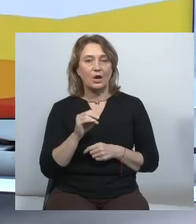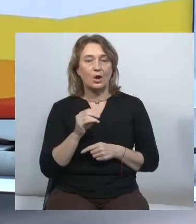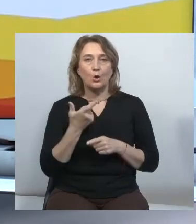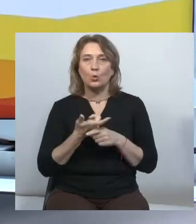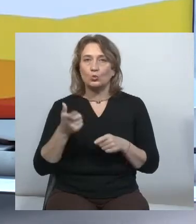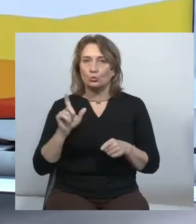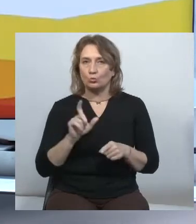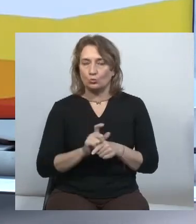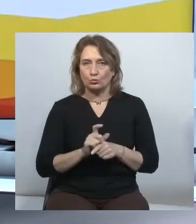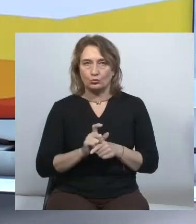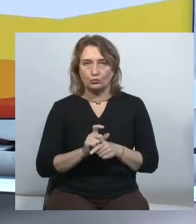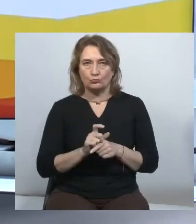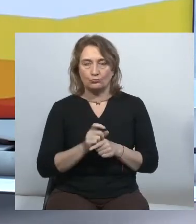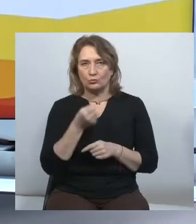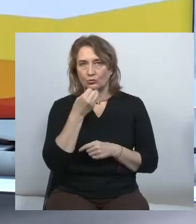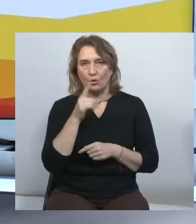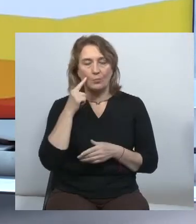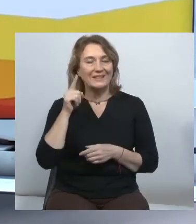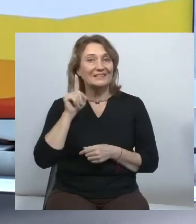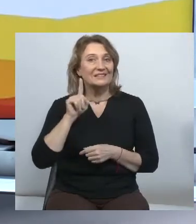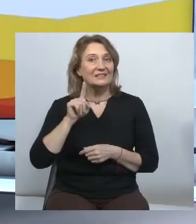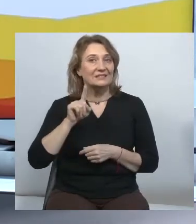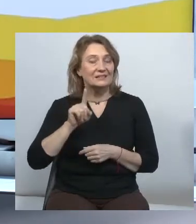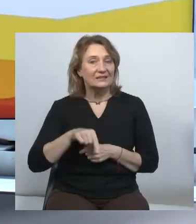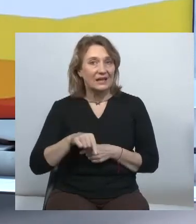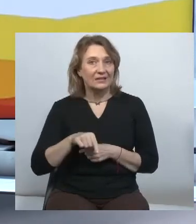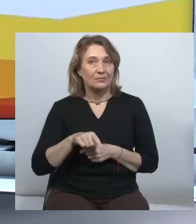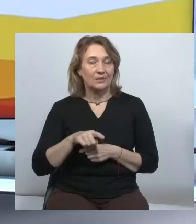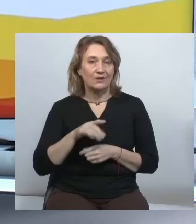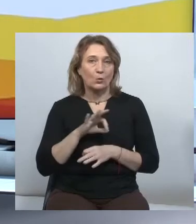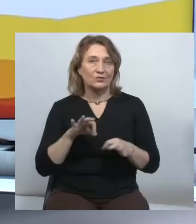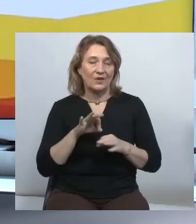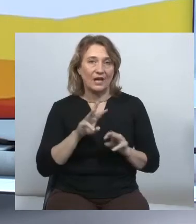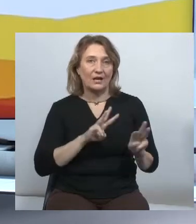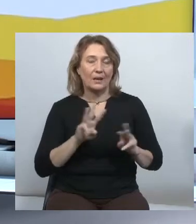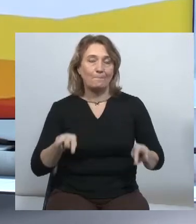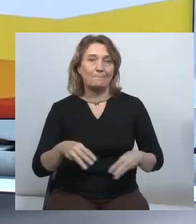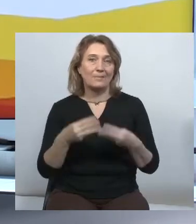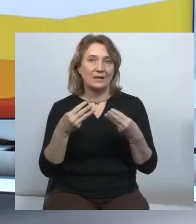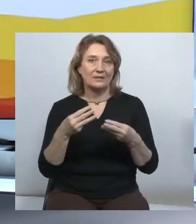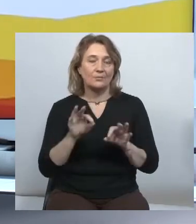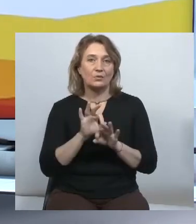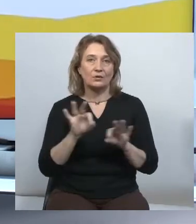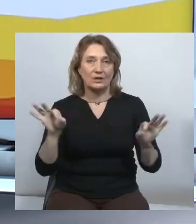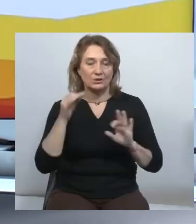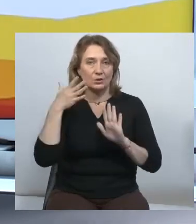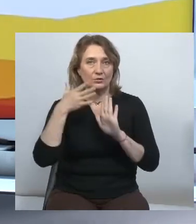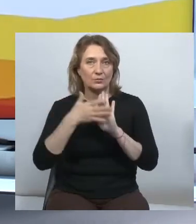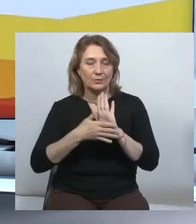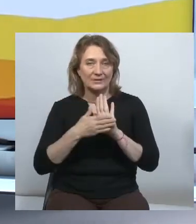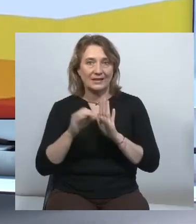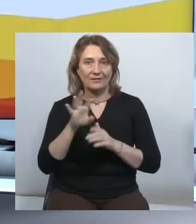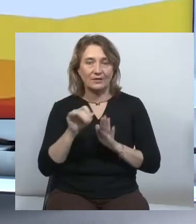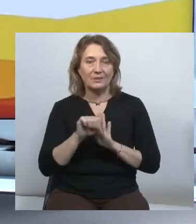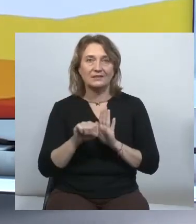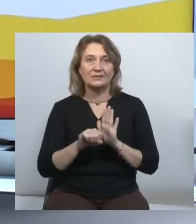законодавство країн Східної Європи у сфері медіа, і власне вона ще краще розуміється на європейських стандартах, і її